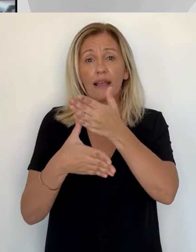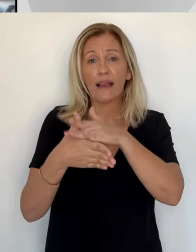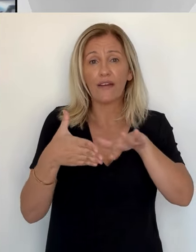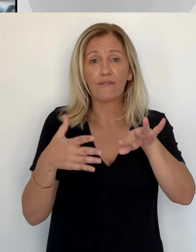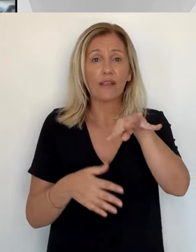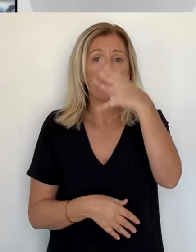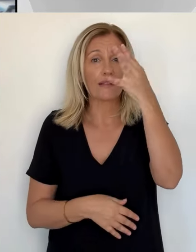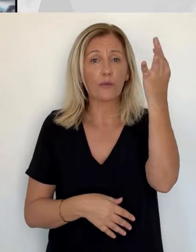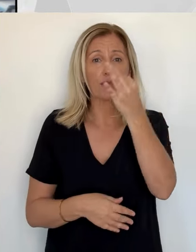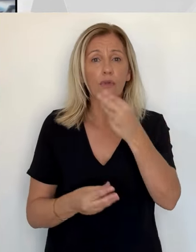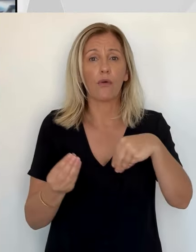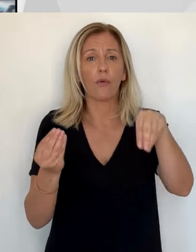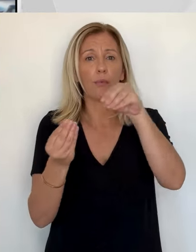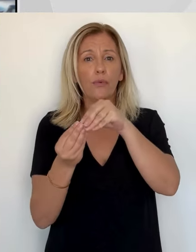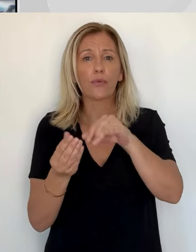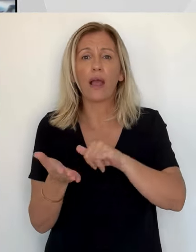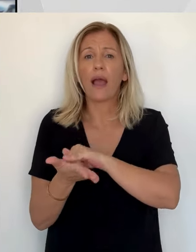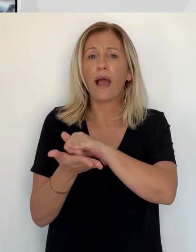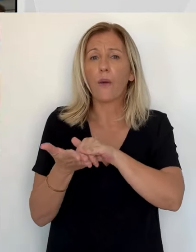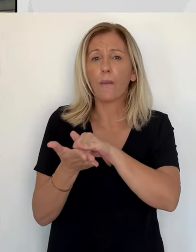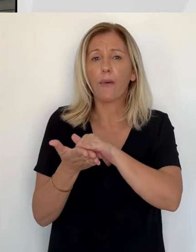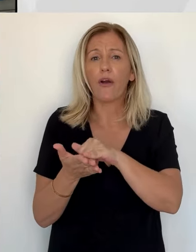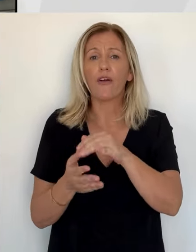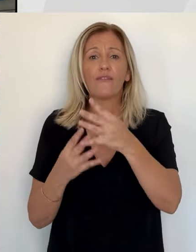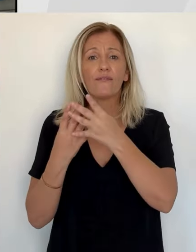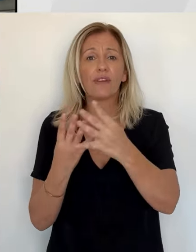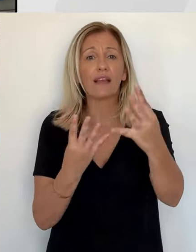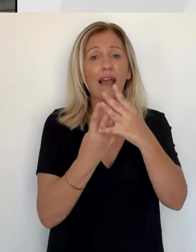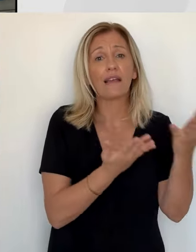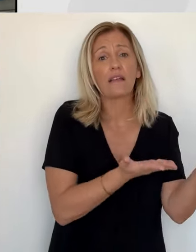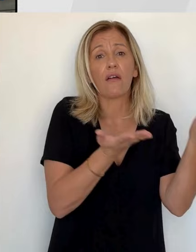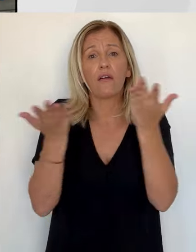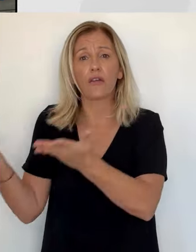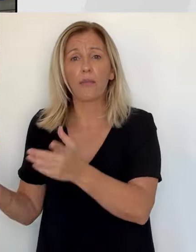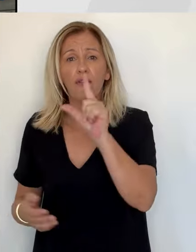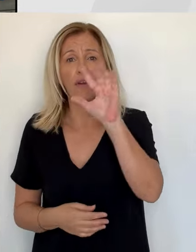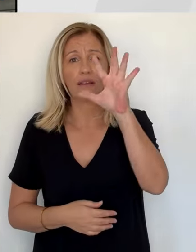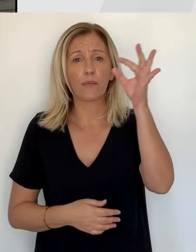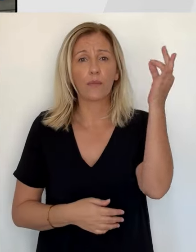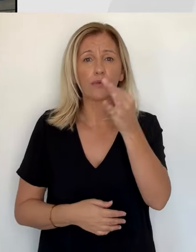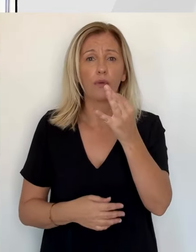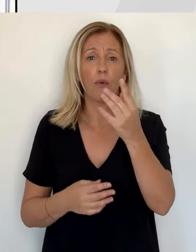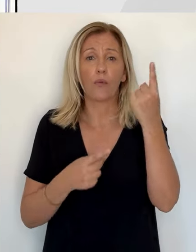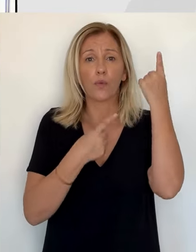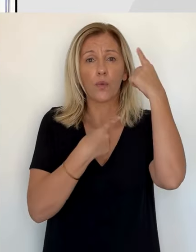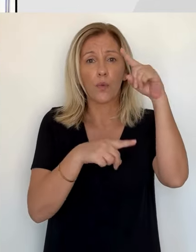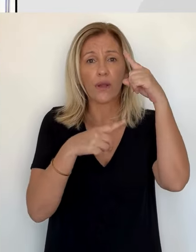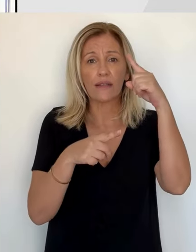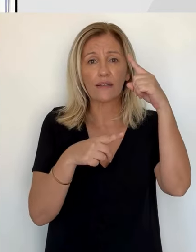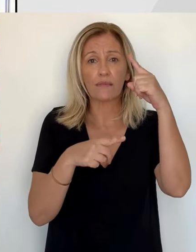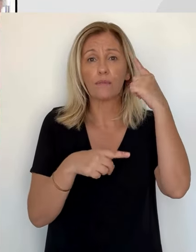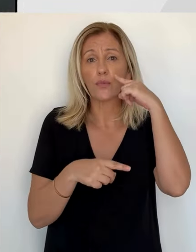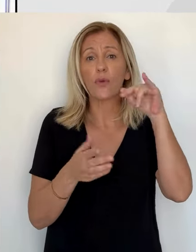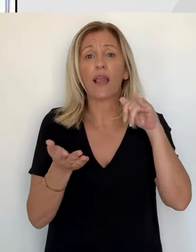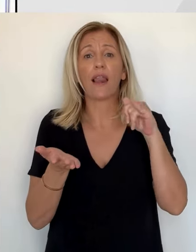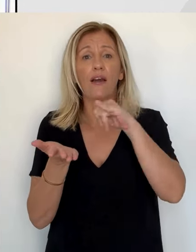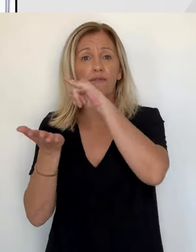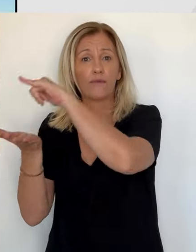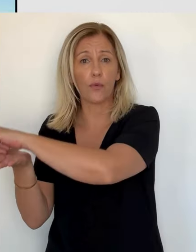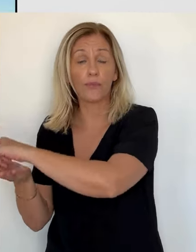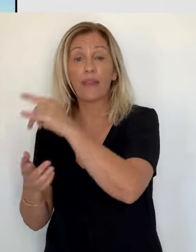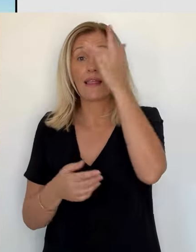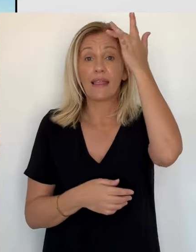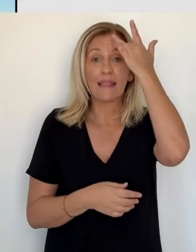'aéroport de Figari transporte 25% des passagers dans l'aérien. Sa fréquentation se rapproche pour l'été des aéroports de Bastia et